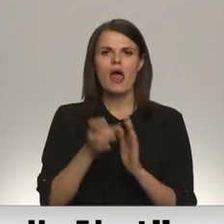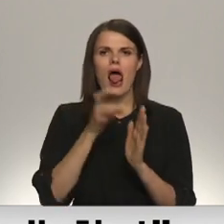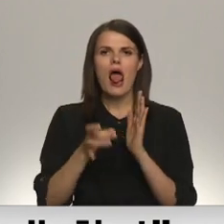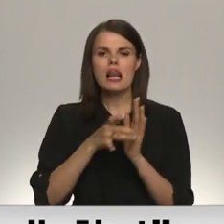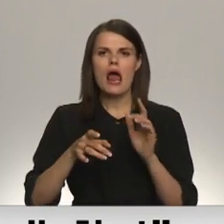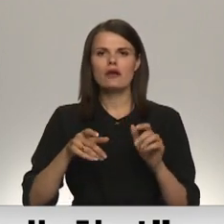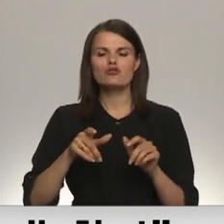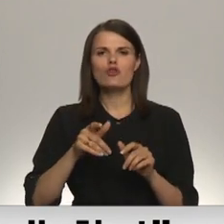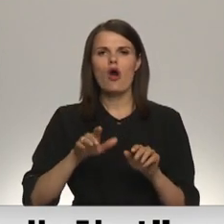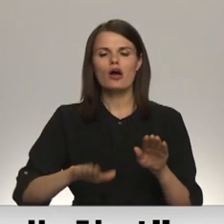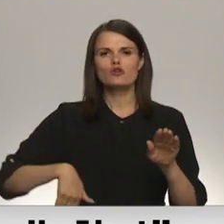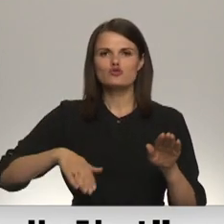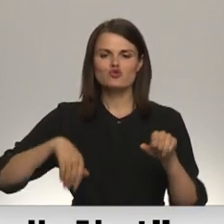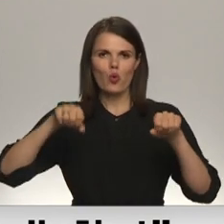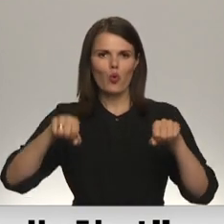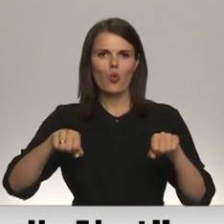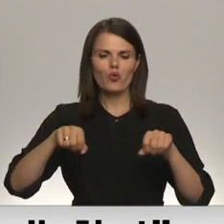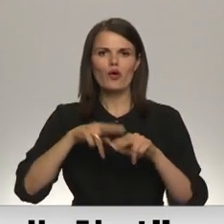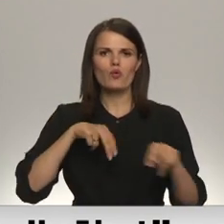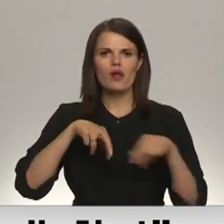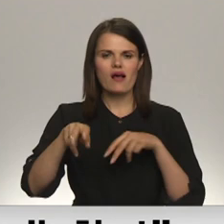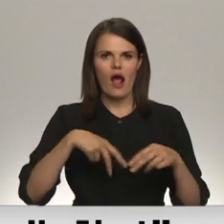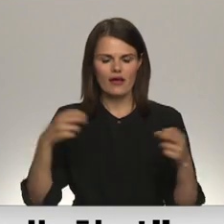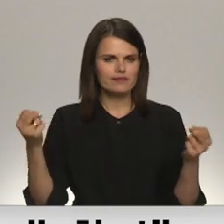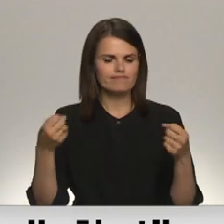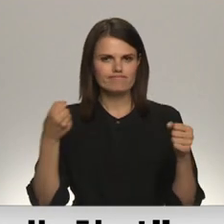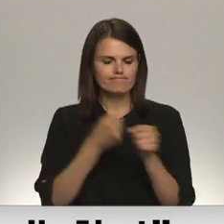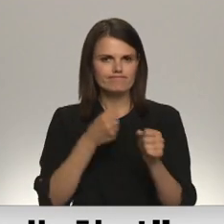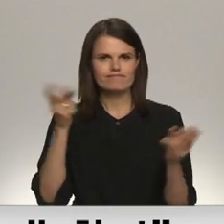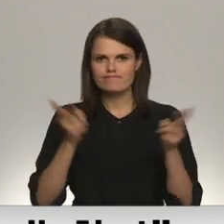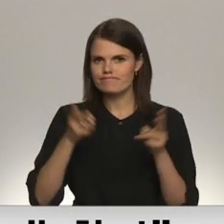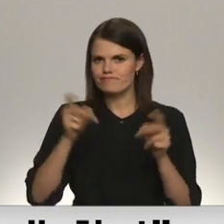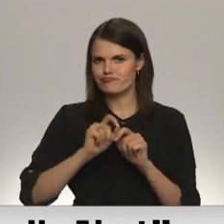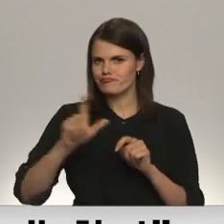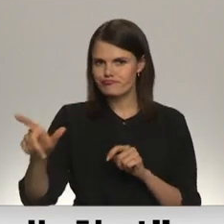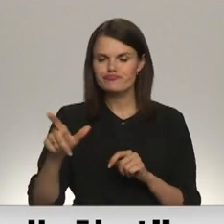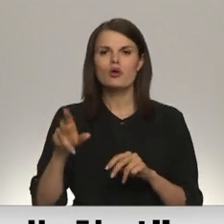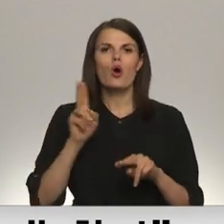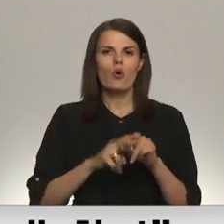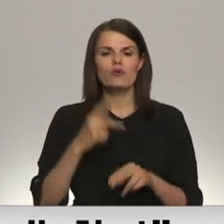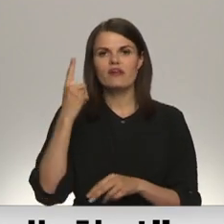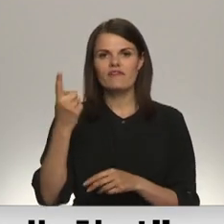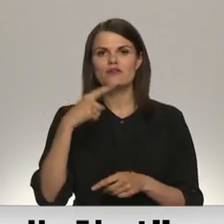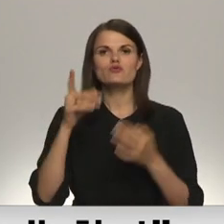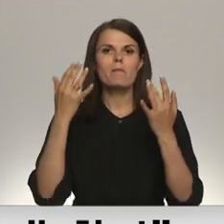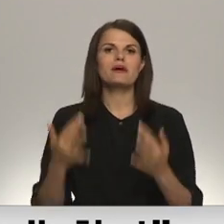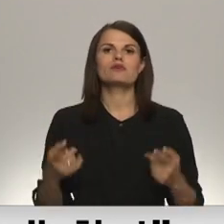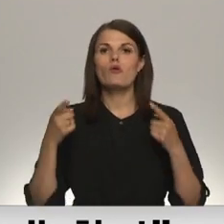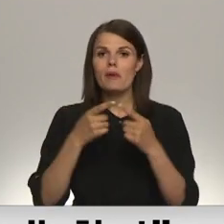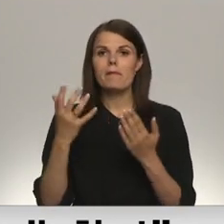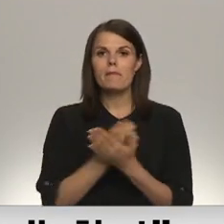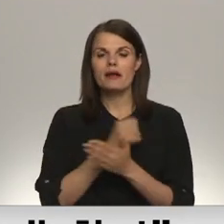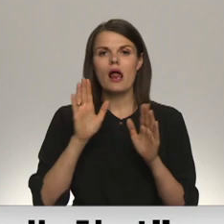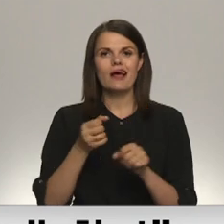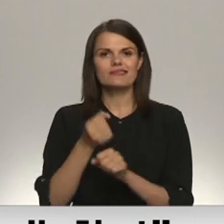starpā. Piegot skūteru skaitam, palielinās arī negadījumu skaits, kuros tie iesaistīti. Tādēļ vienas no akcijas mērķiem ir panākt